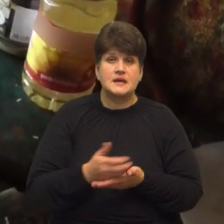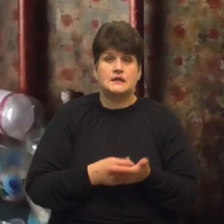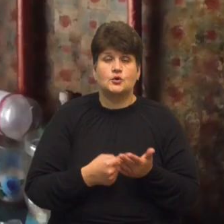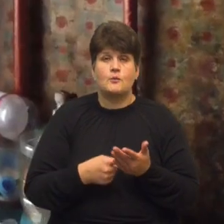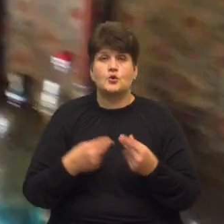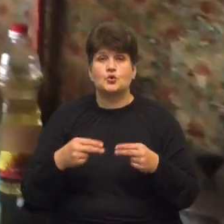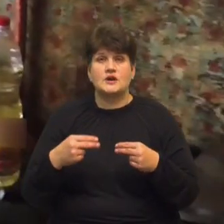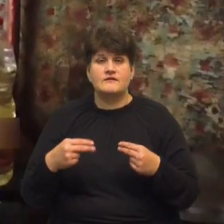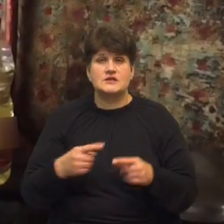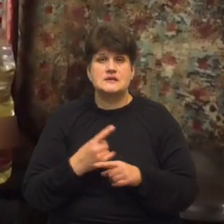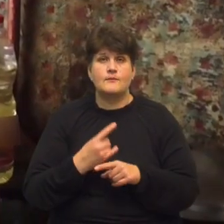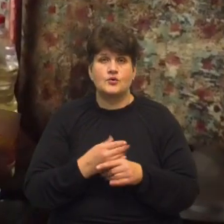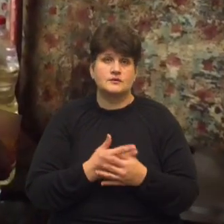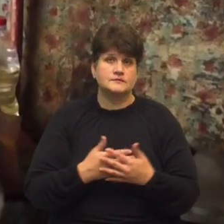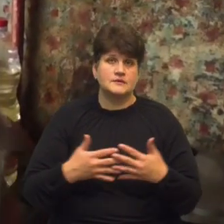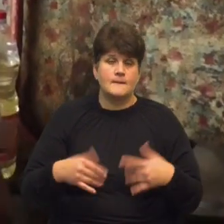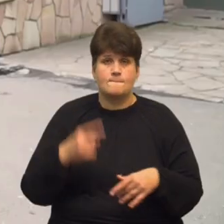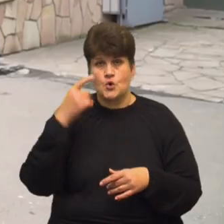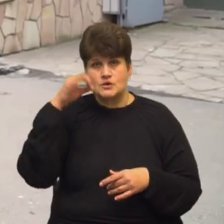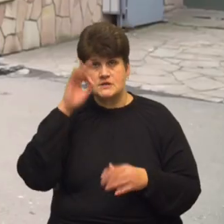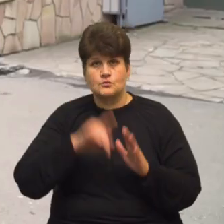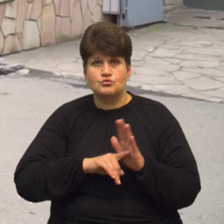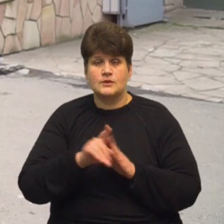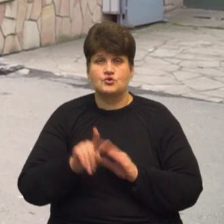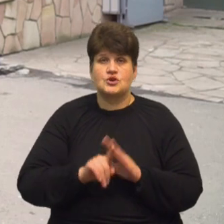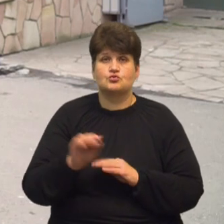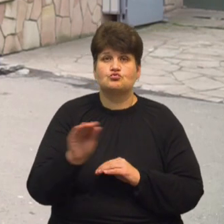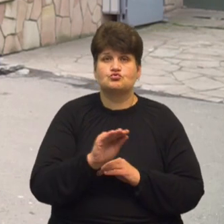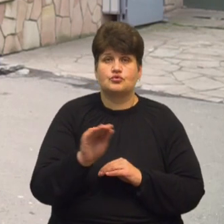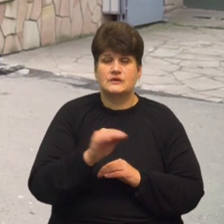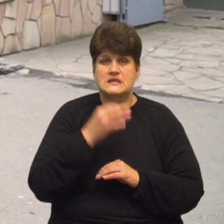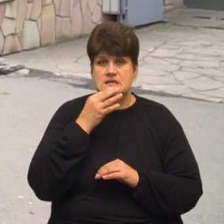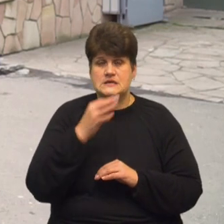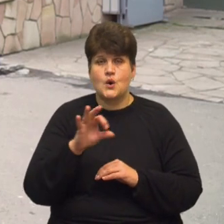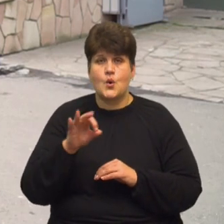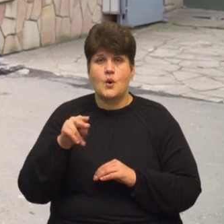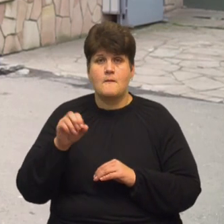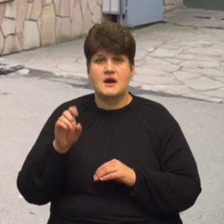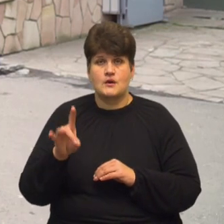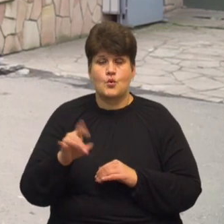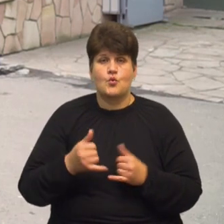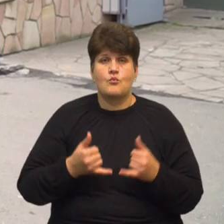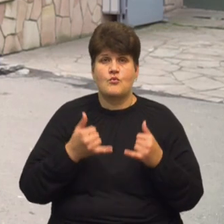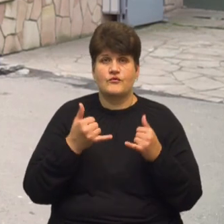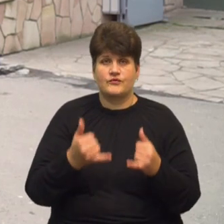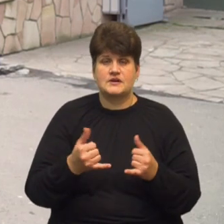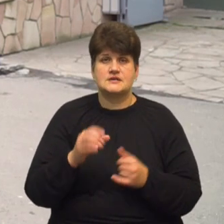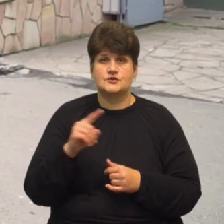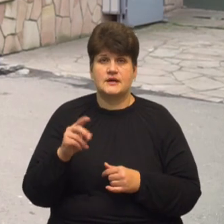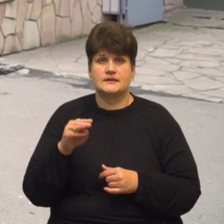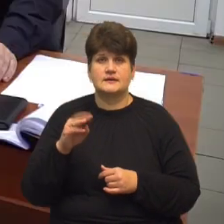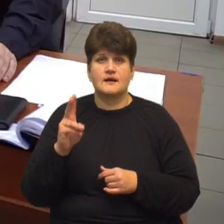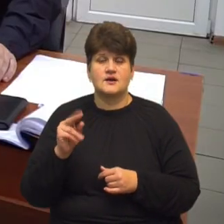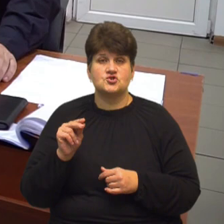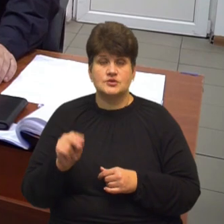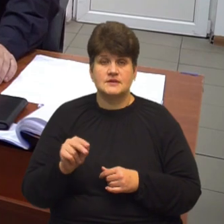забороненими речовинами поліцейські почали ще на початку жовтня, повідомила опера повноважена відділу кримінальної поліції Зоряна Ткач. За її